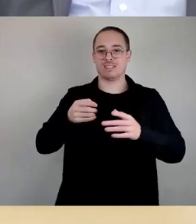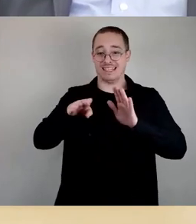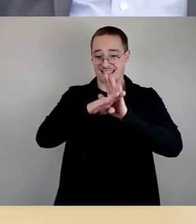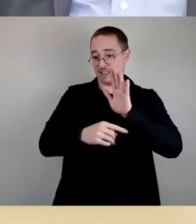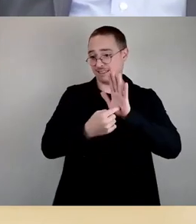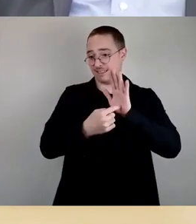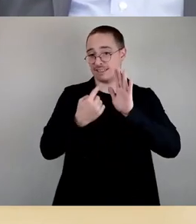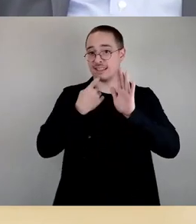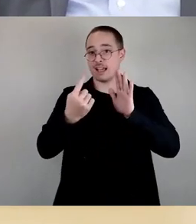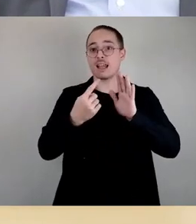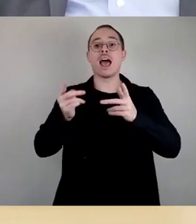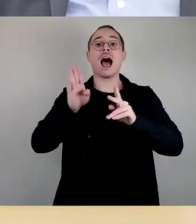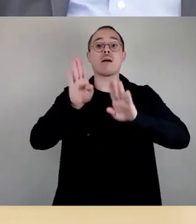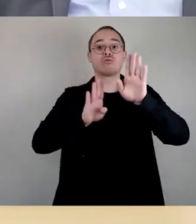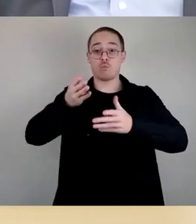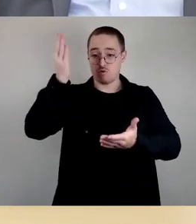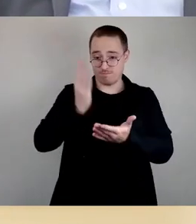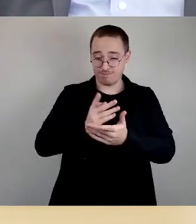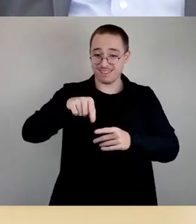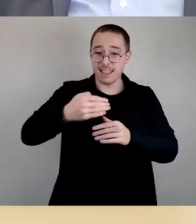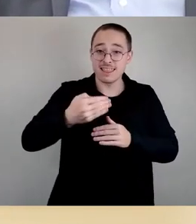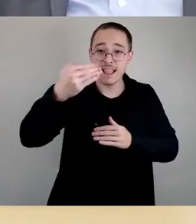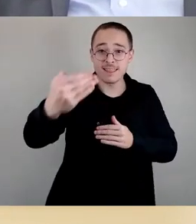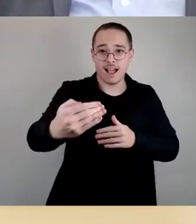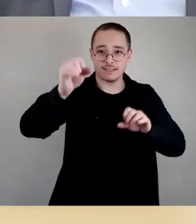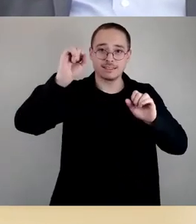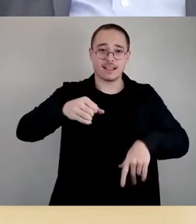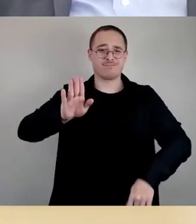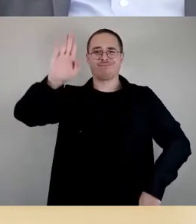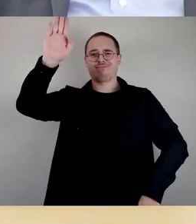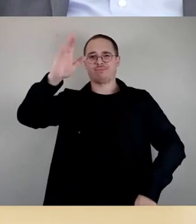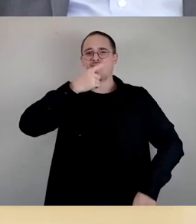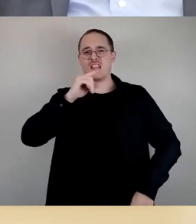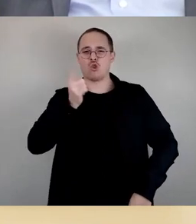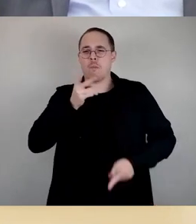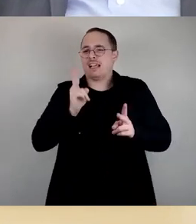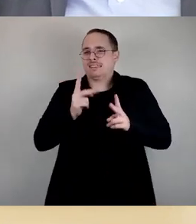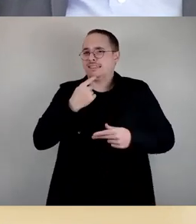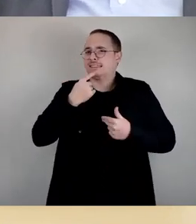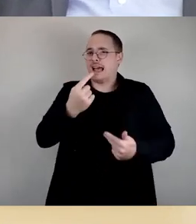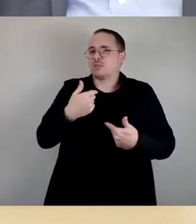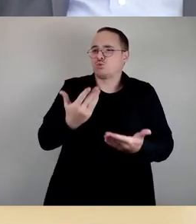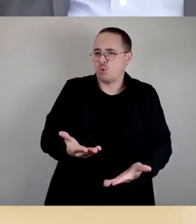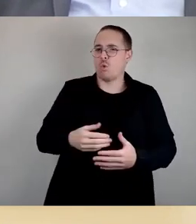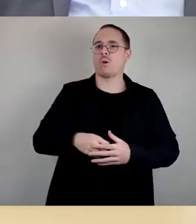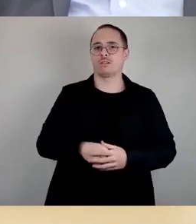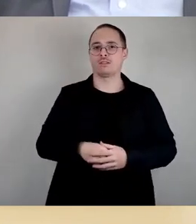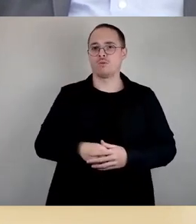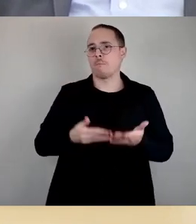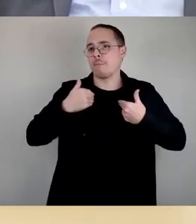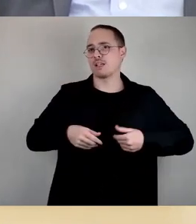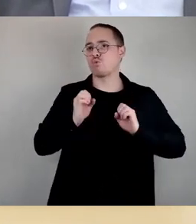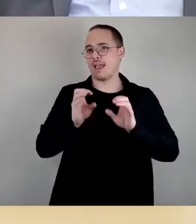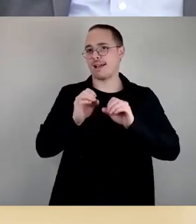Wort melden und sagen, eben mit den drei Sachverhalten, die aufgeführt sind, dann eine persönliche Erklärung